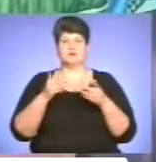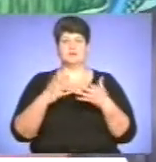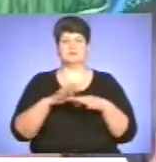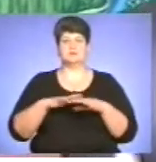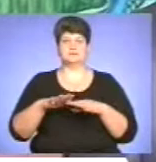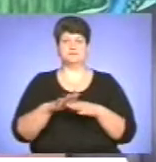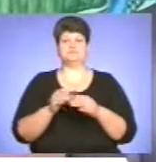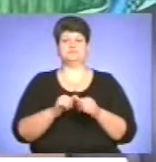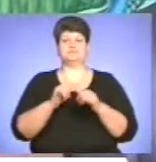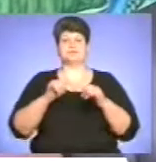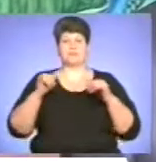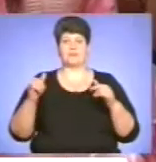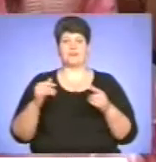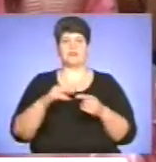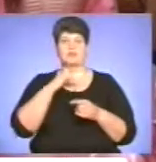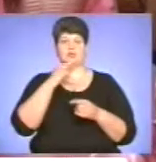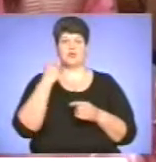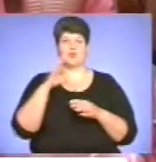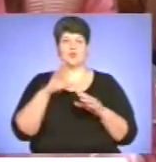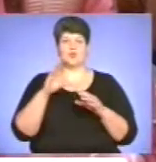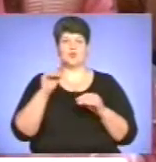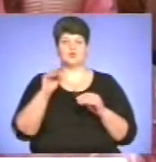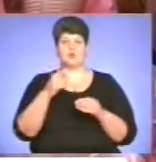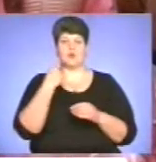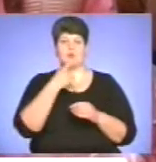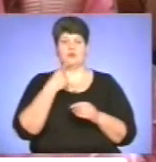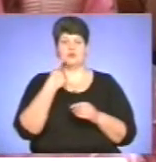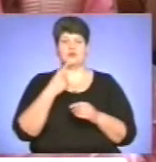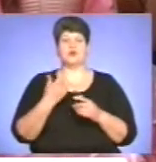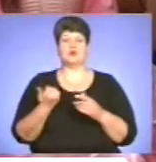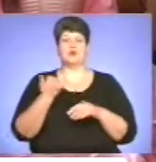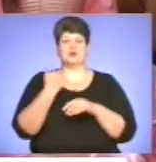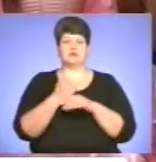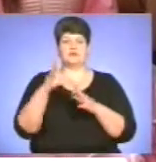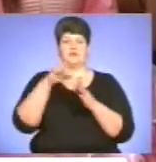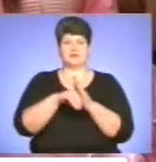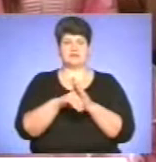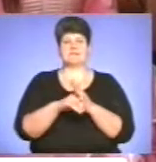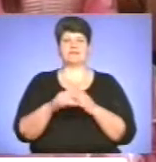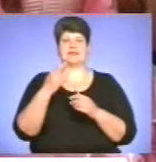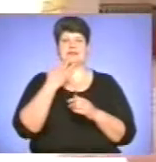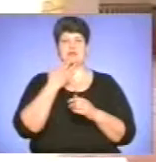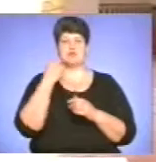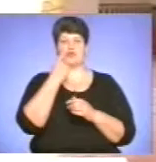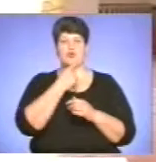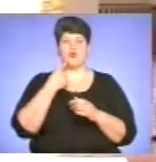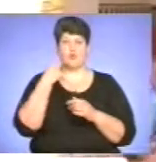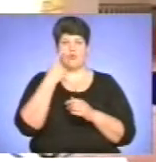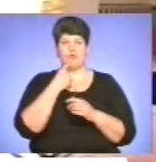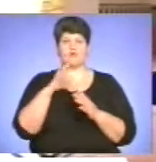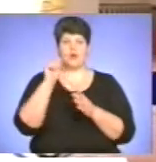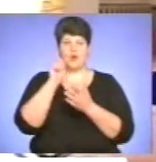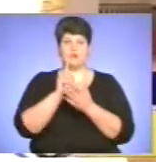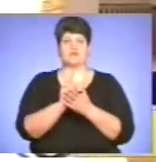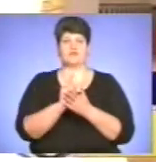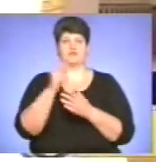увага до усного мовлення. Одна з новацій введення іноземної мови як обов'язкової, тепер її вивчають із першого класу.